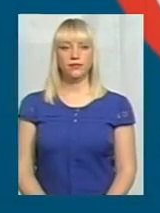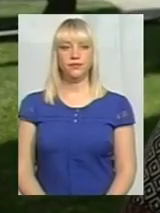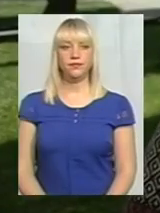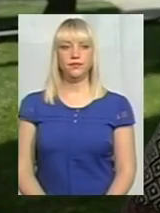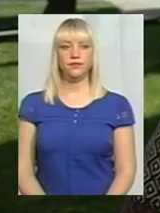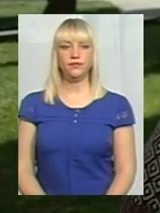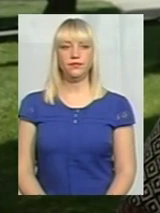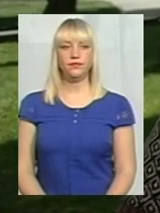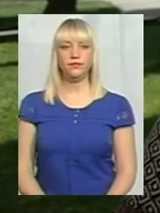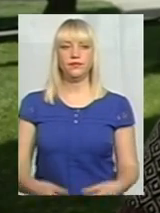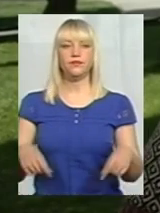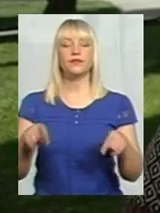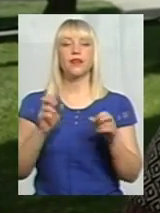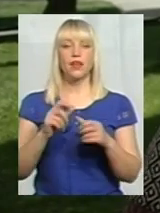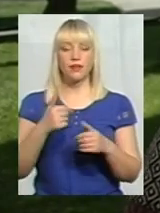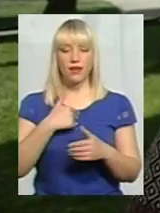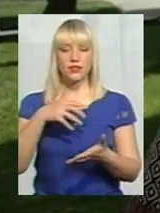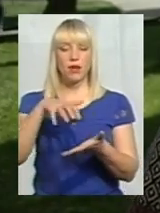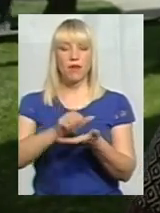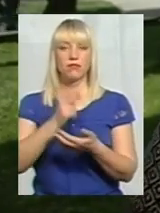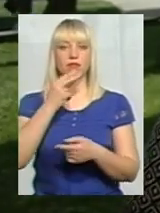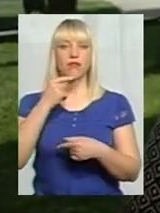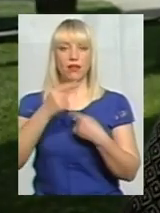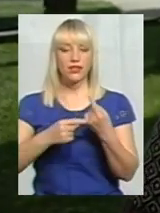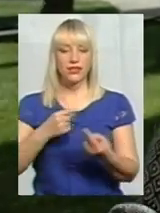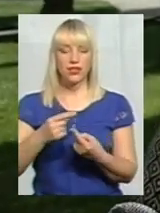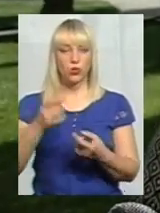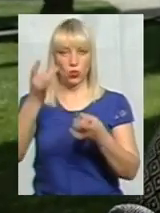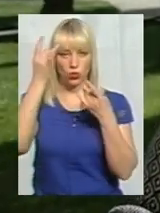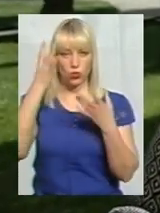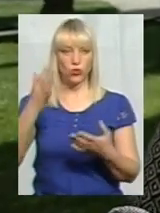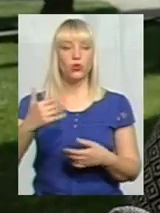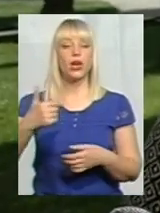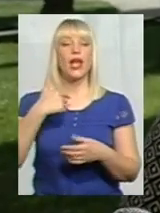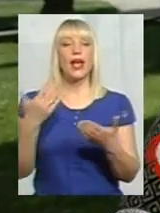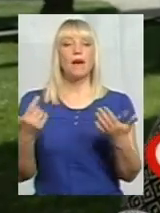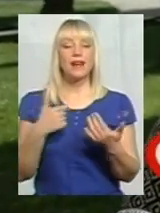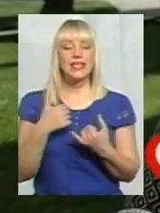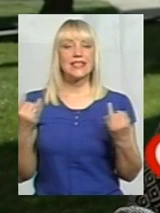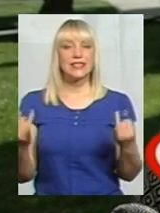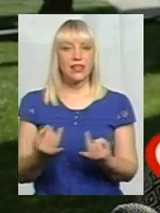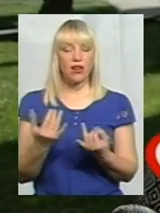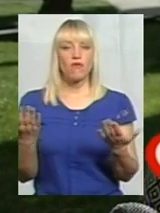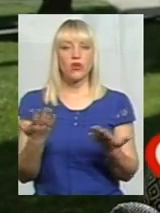Так, як я займаюся традиційною культури, мені дуже цікаво, який реальний стан